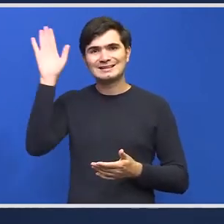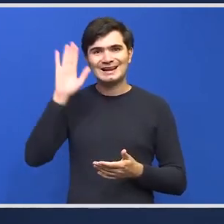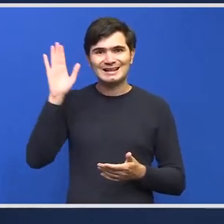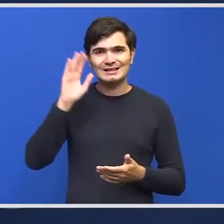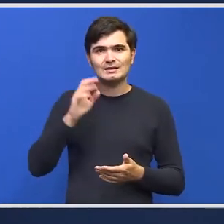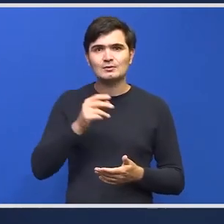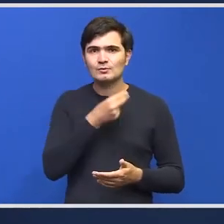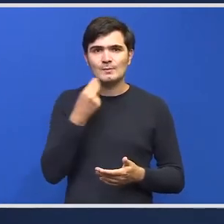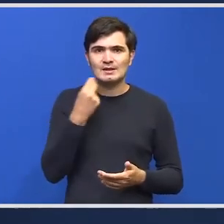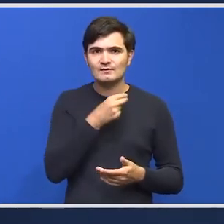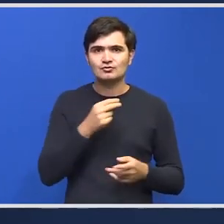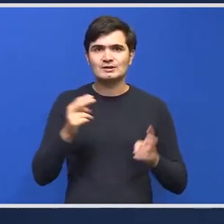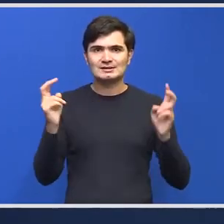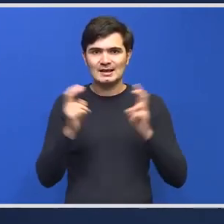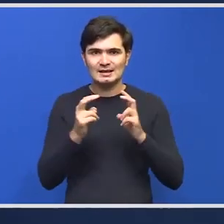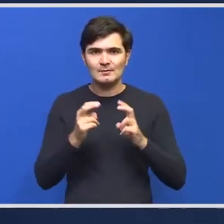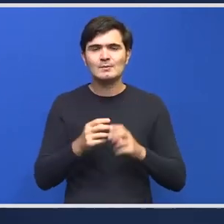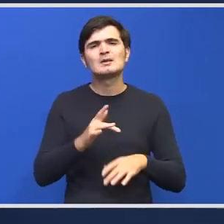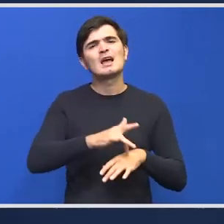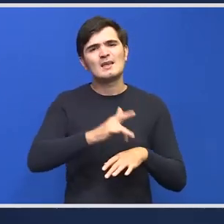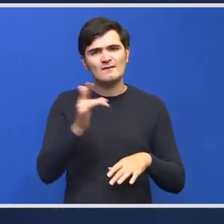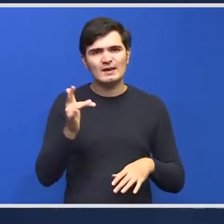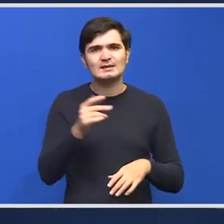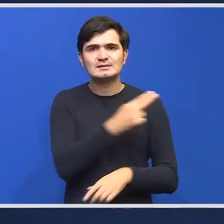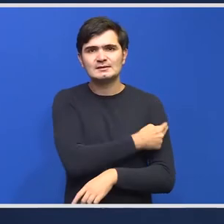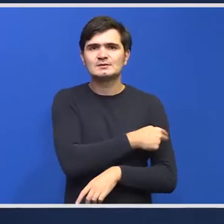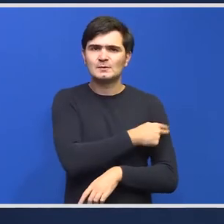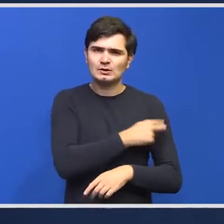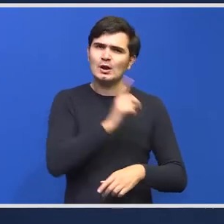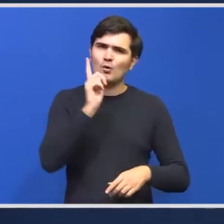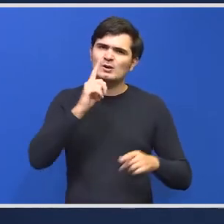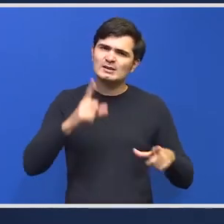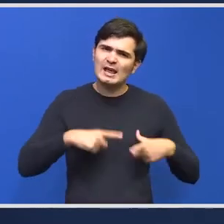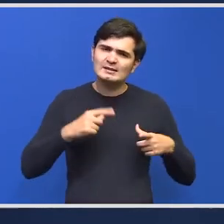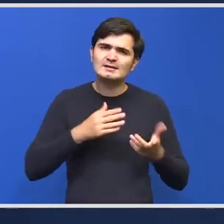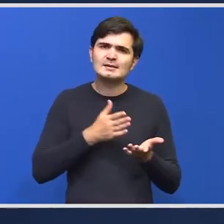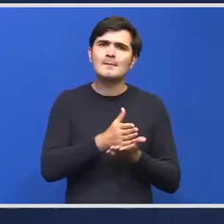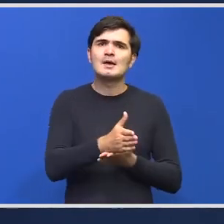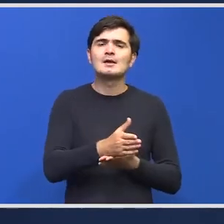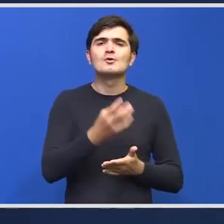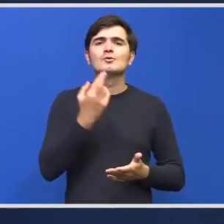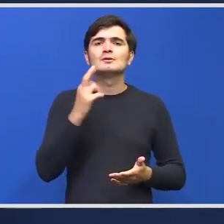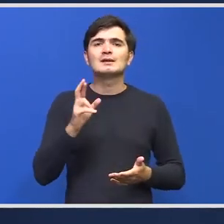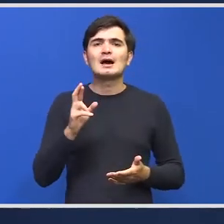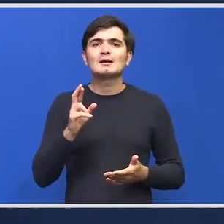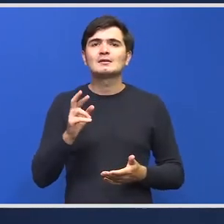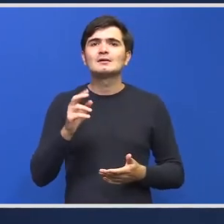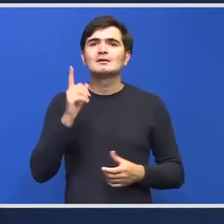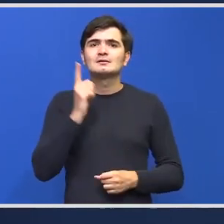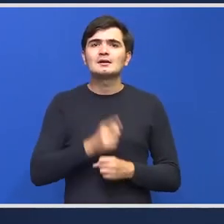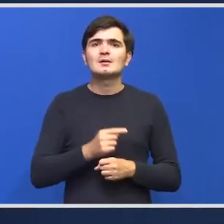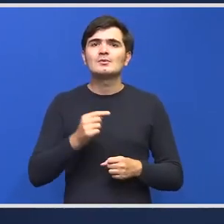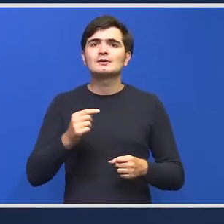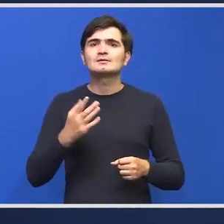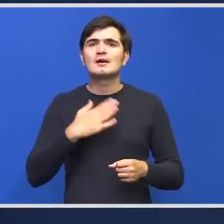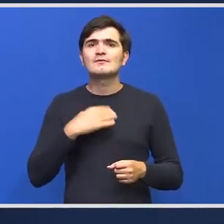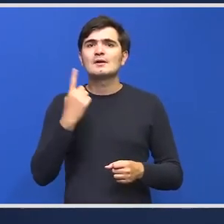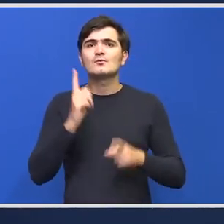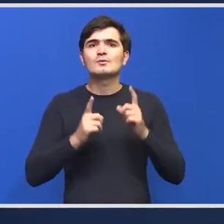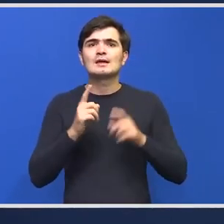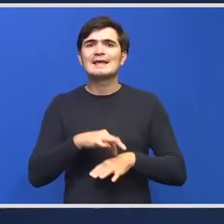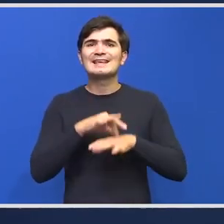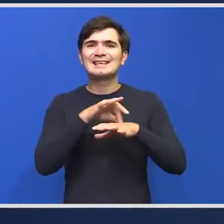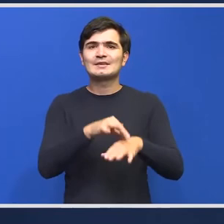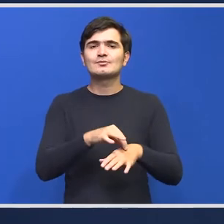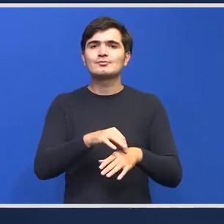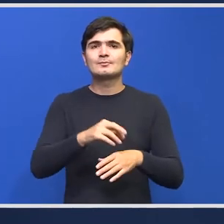echipamente infecții vor exista întotdeauna vor avea însă ghiduri pe care medicii trebuie